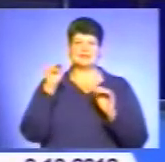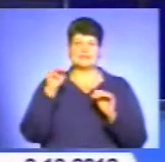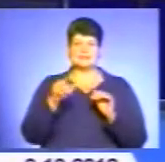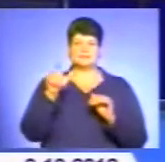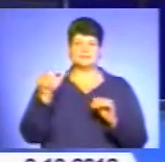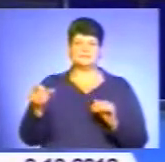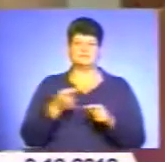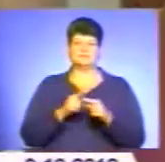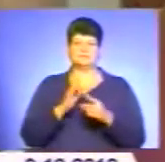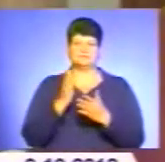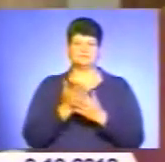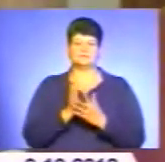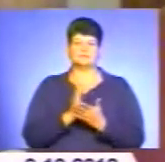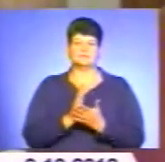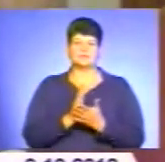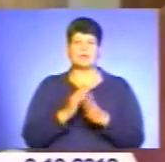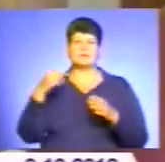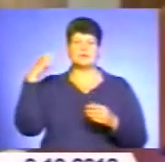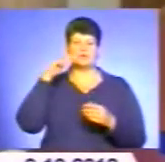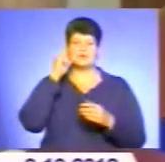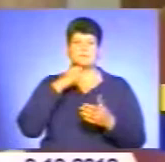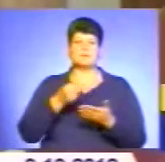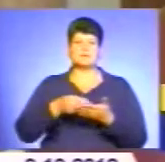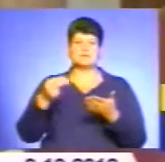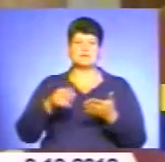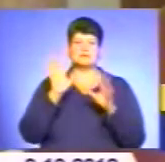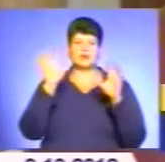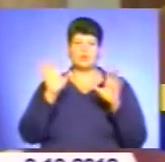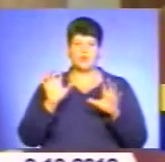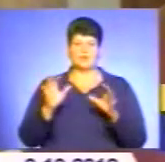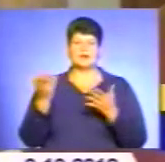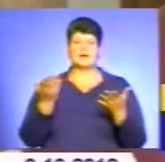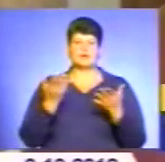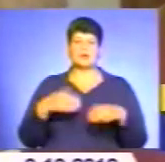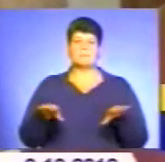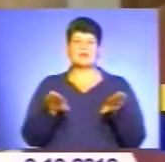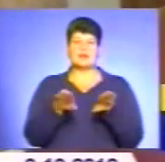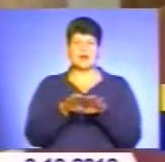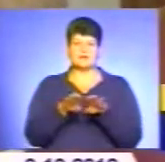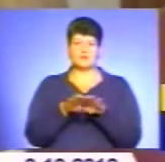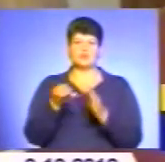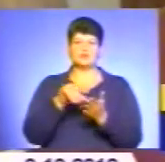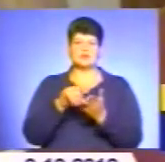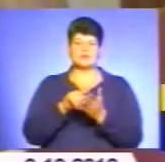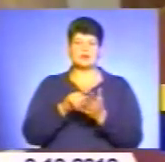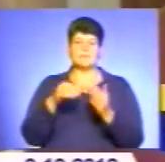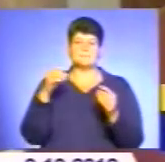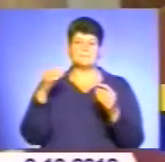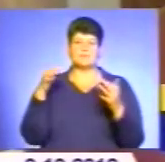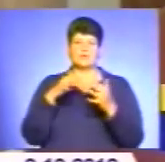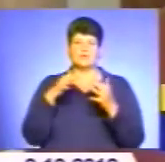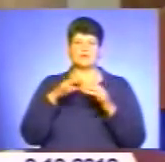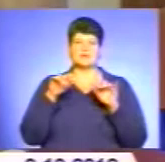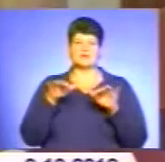України. Президент України підписав закон, який прирівнює участників бойових дій і